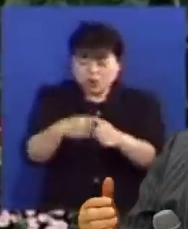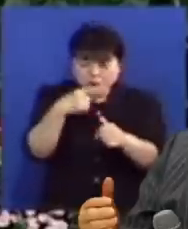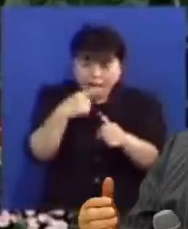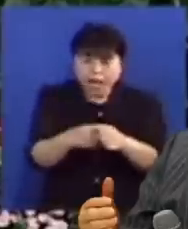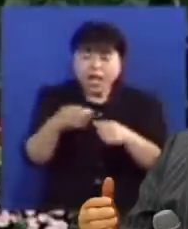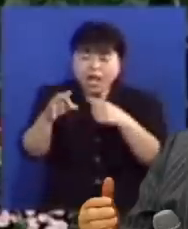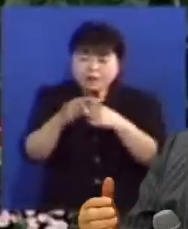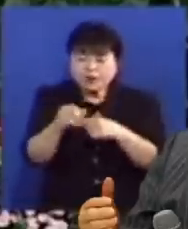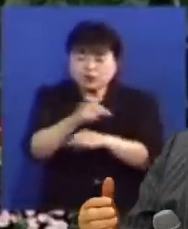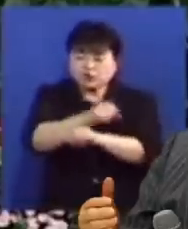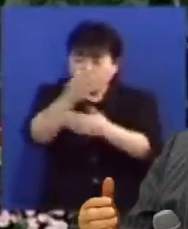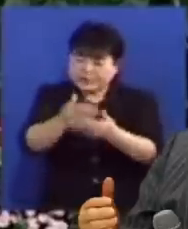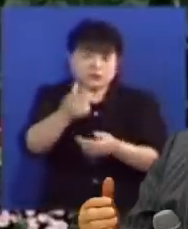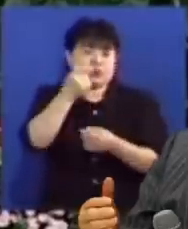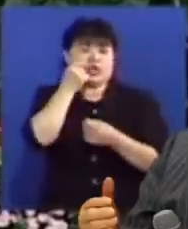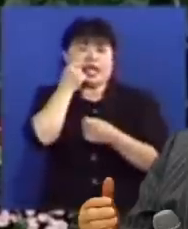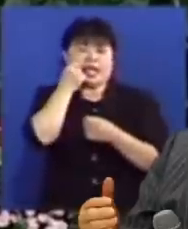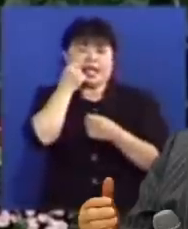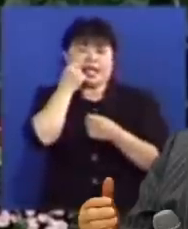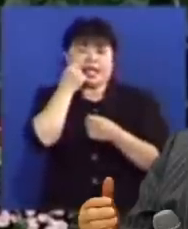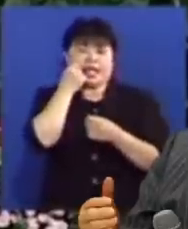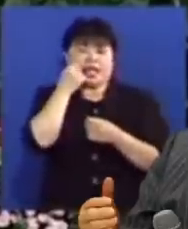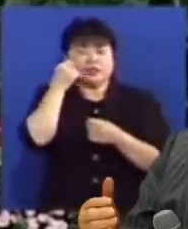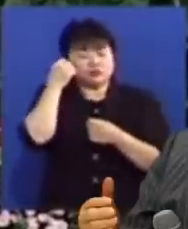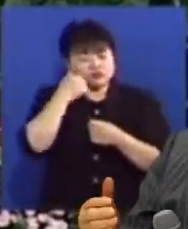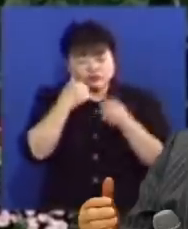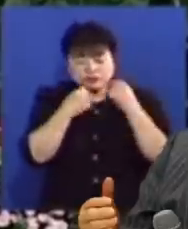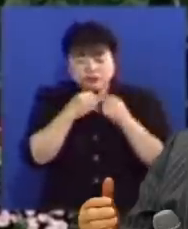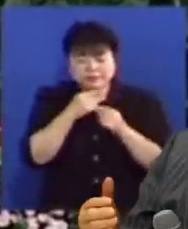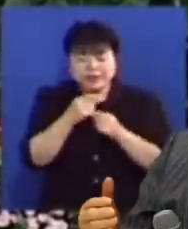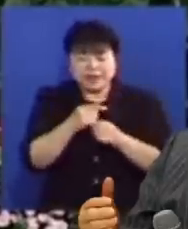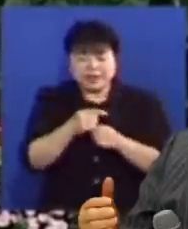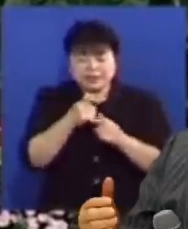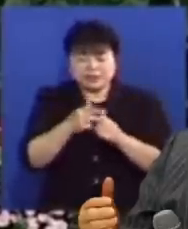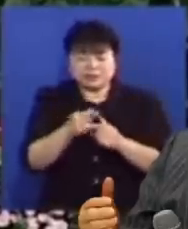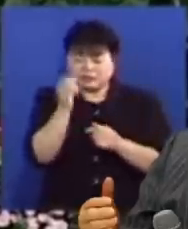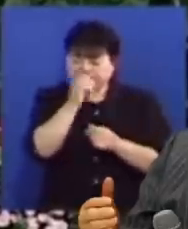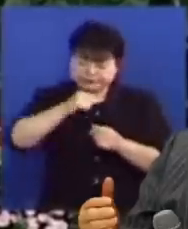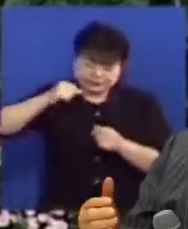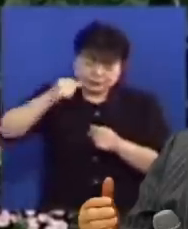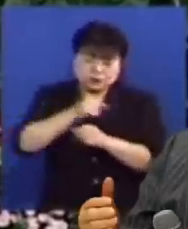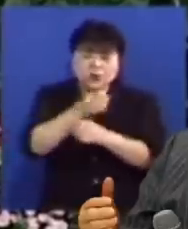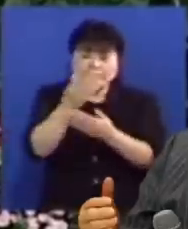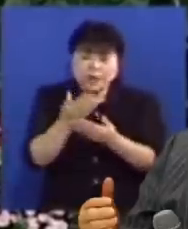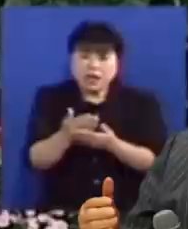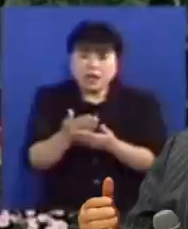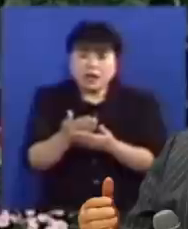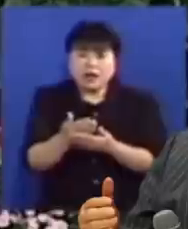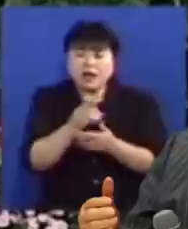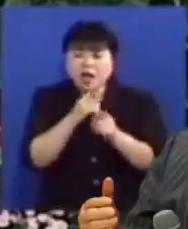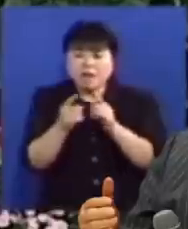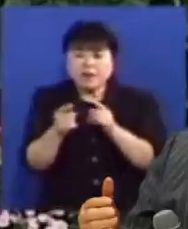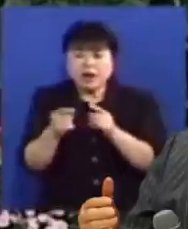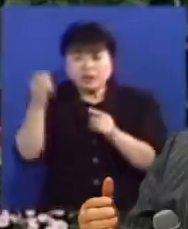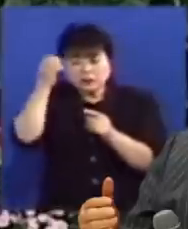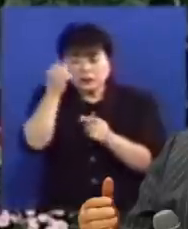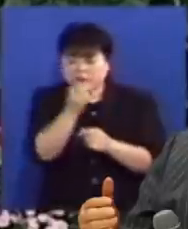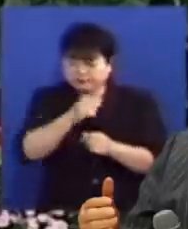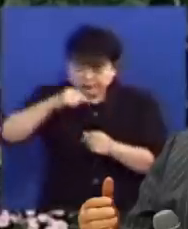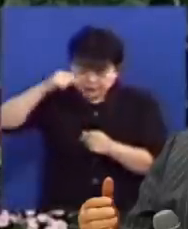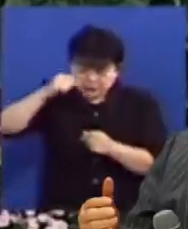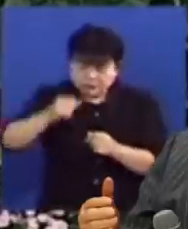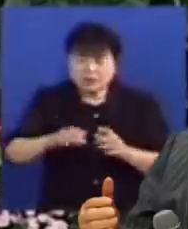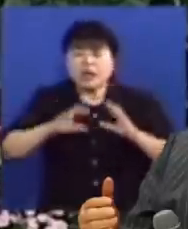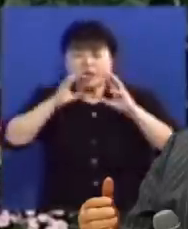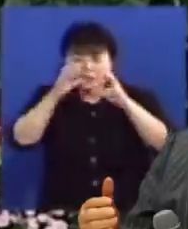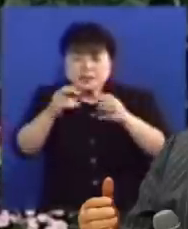것은 사심을 얻지 못하겠고 또 누구든지 말로 인자를 거역하면 사심을 얻되 누구든지 말로 성령을 거역하면 이